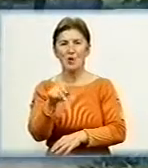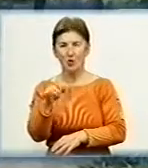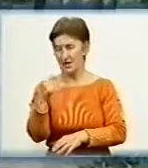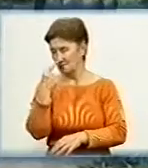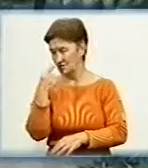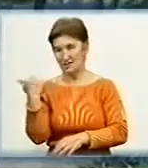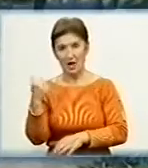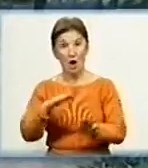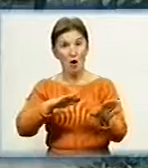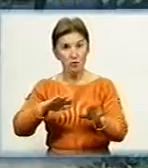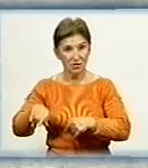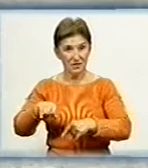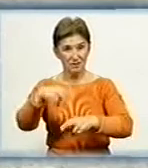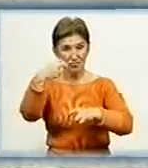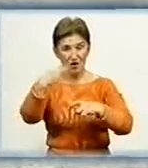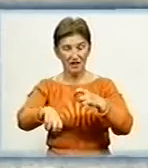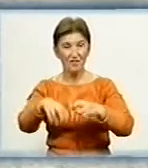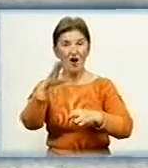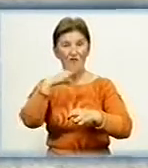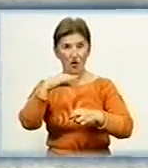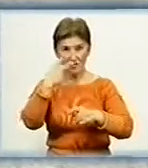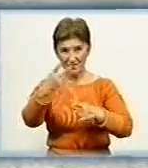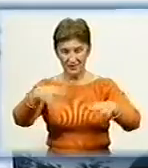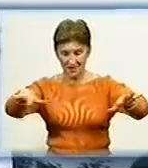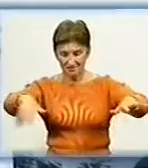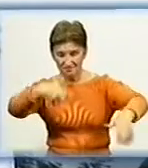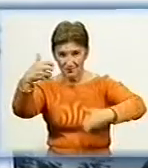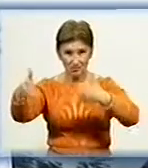Однак після ліквідації пориву водогону нині виглядає не ідеально.